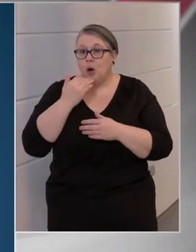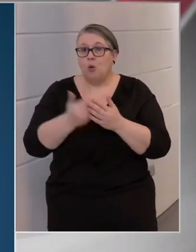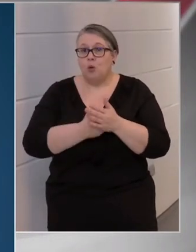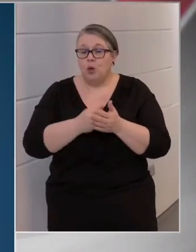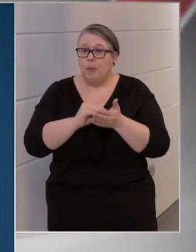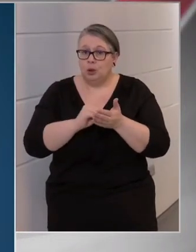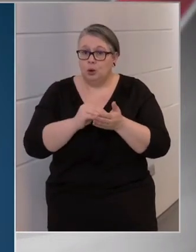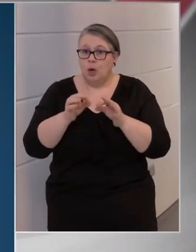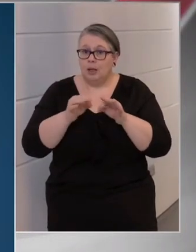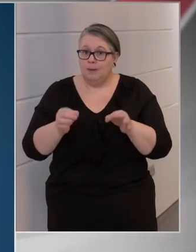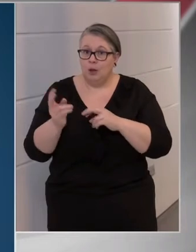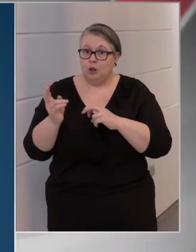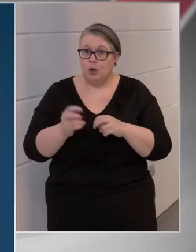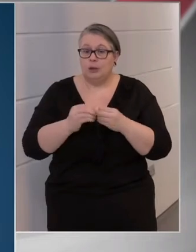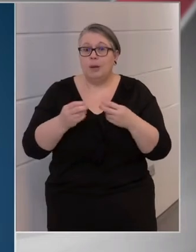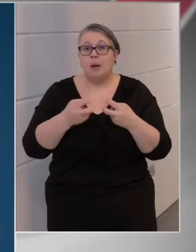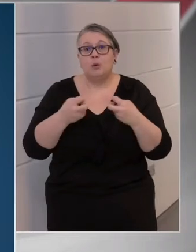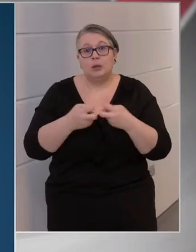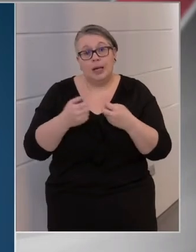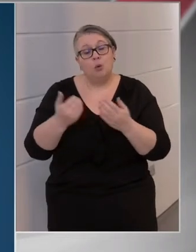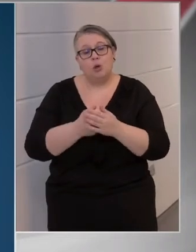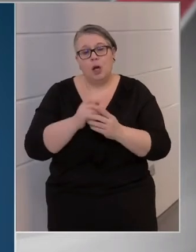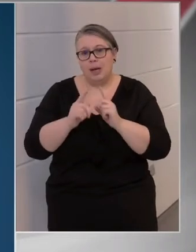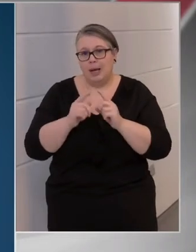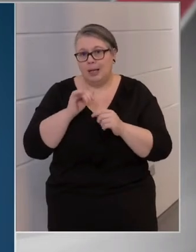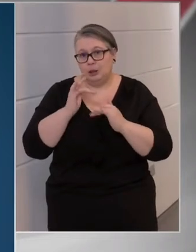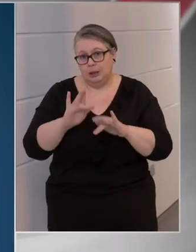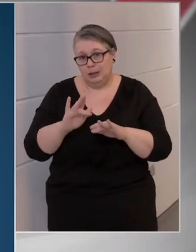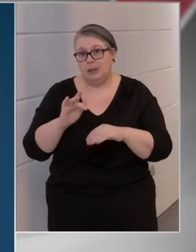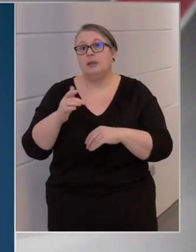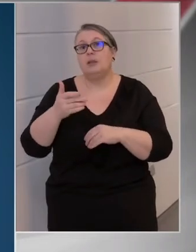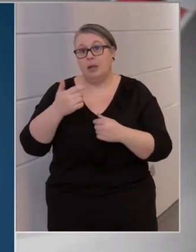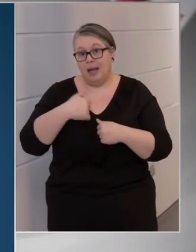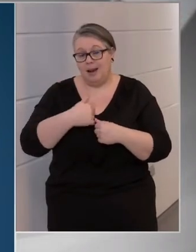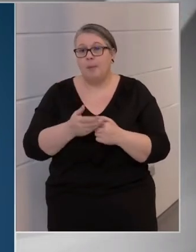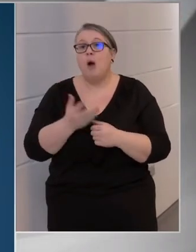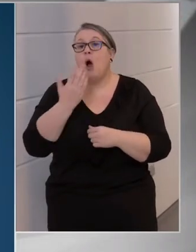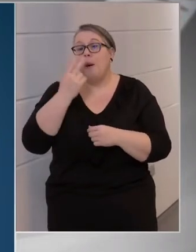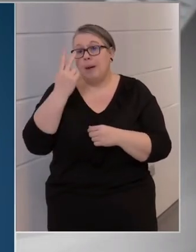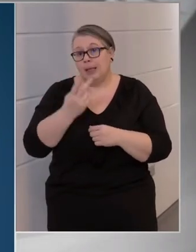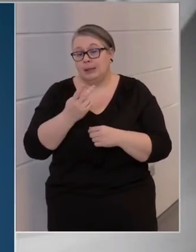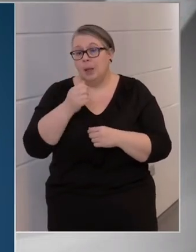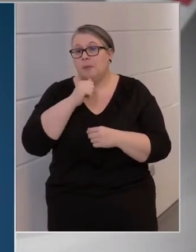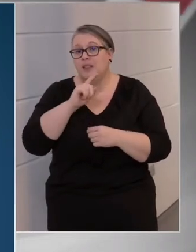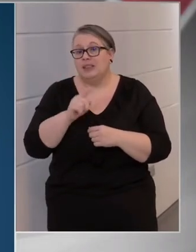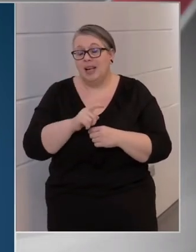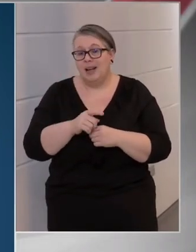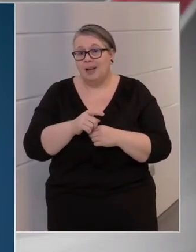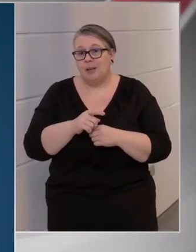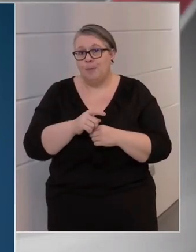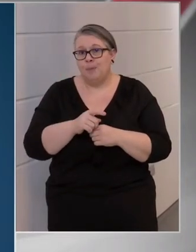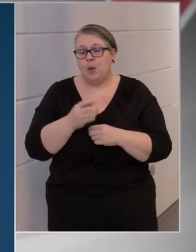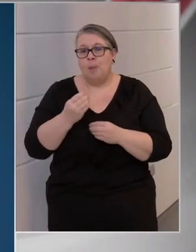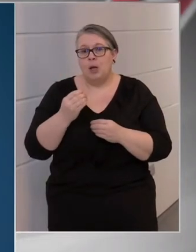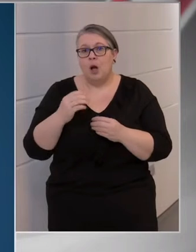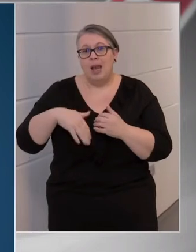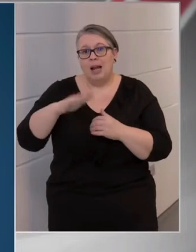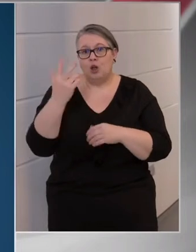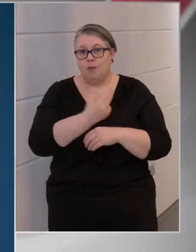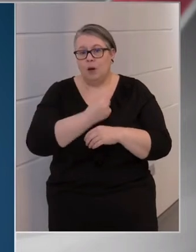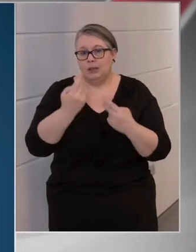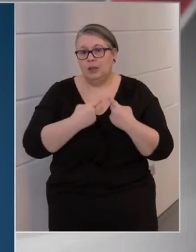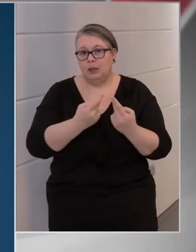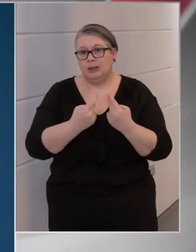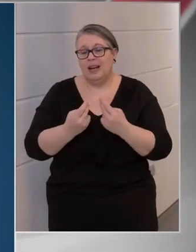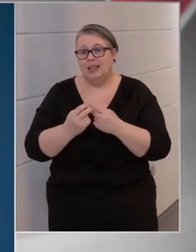adatokat nyilvánosságra hozni, mert Brüsszel még újabb eljárást indít, de ha valaki megnézi azt, hogy a Pfizer-rel például, ami a legnagyobb vakcina